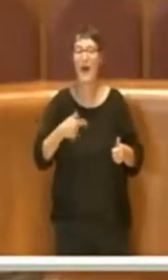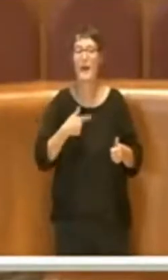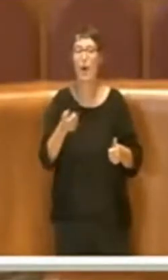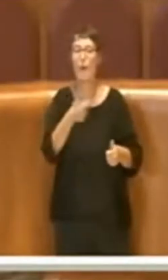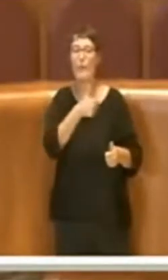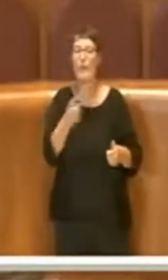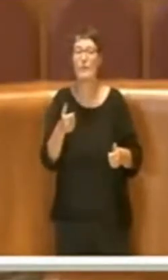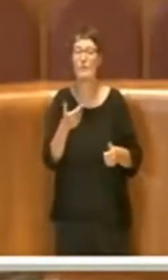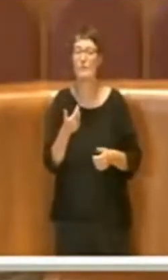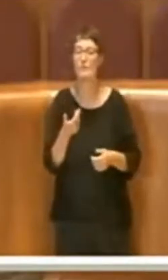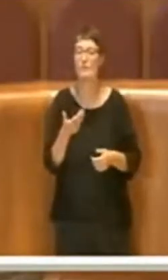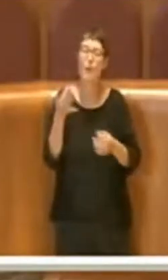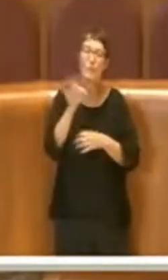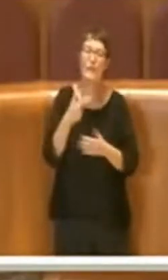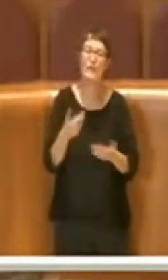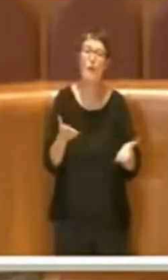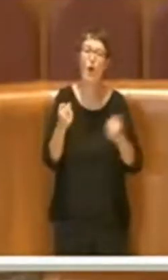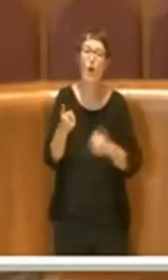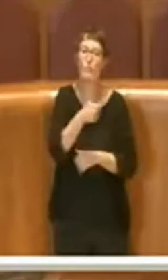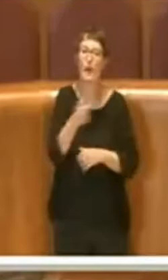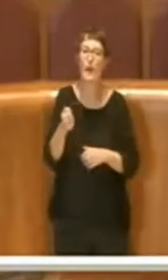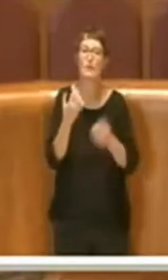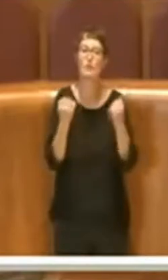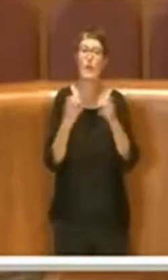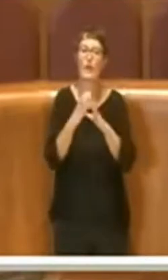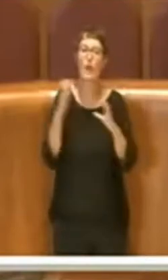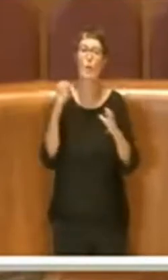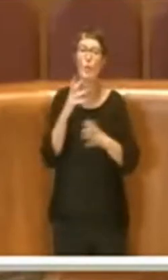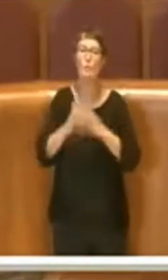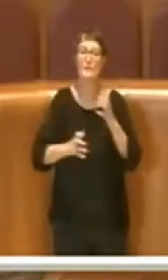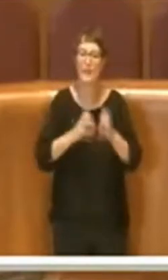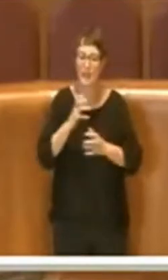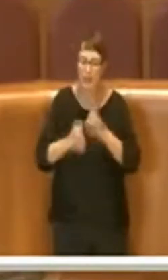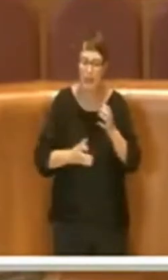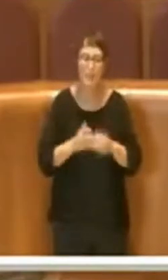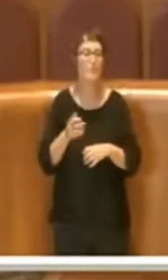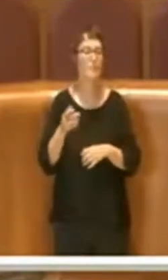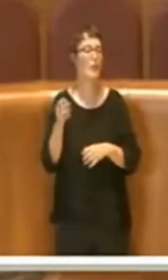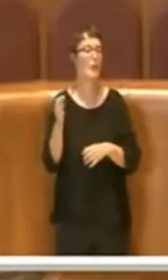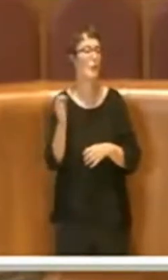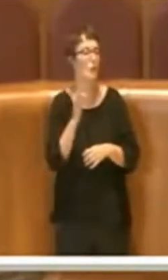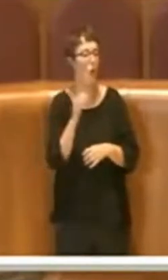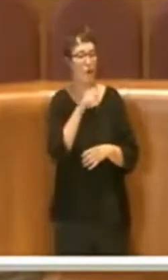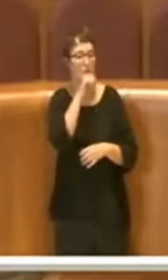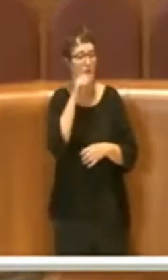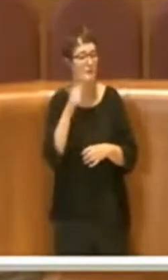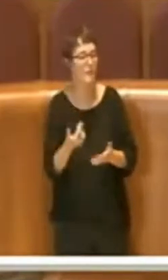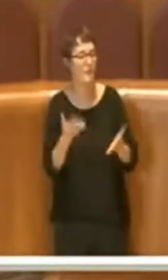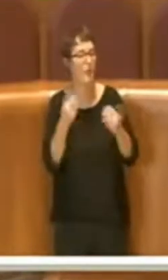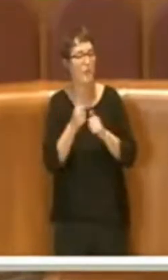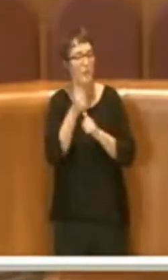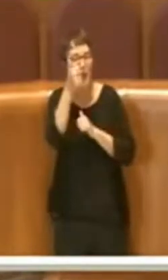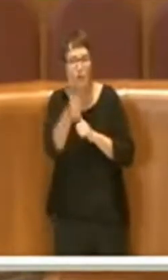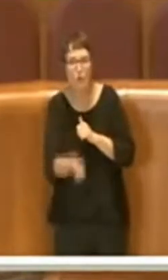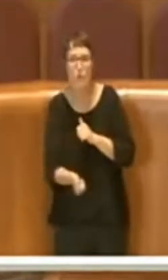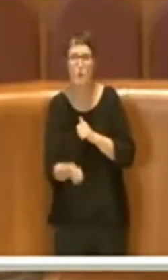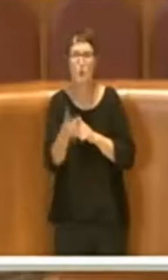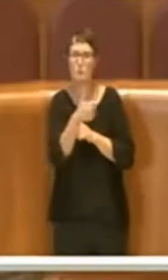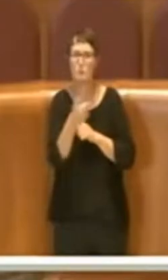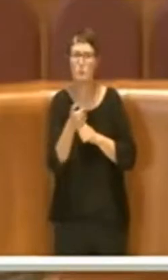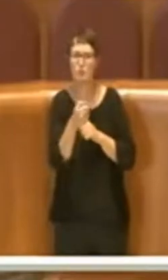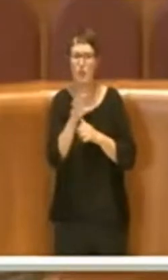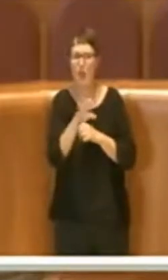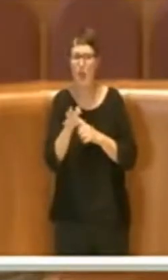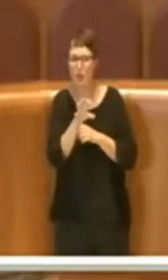inserito altri fondi che dovrebbero andare ad acquistare circa un centinaio di altri autobus il prossimo anno tra 12 e 18 metri,